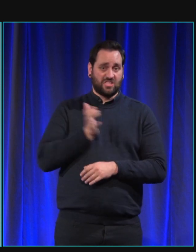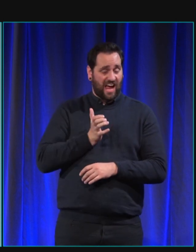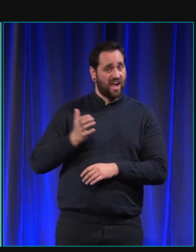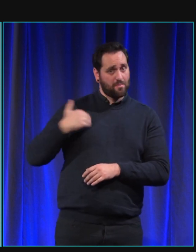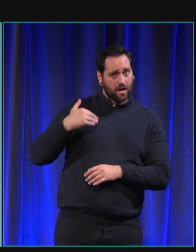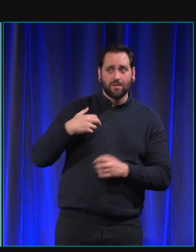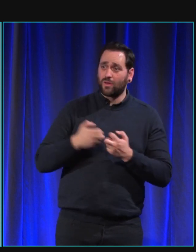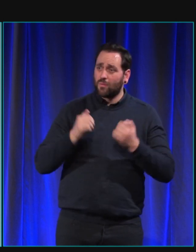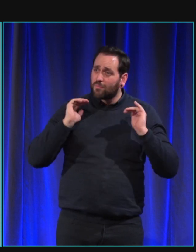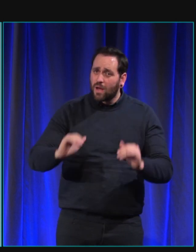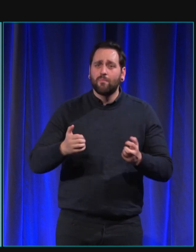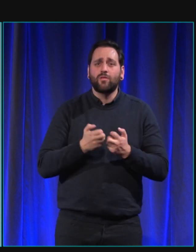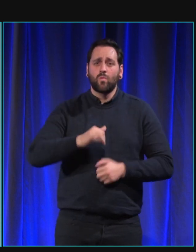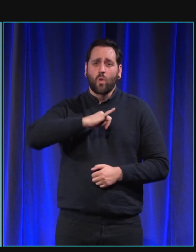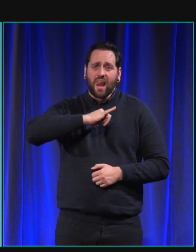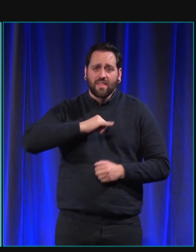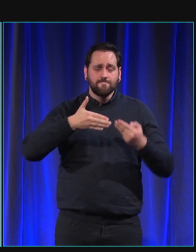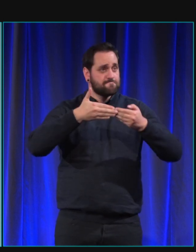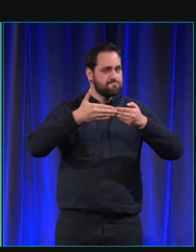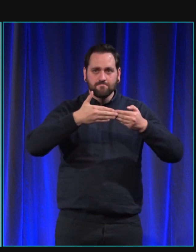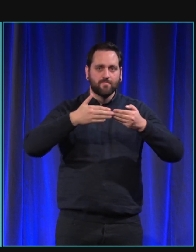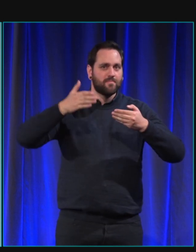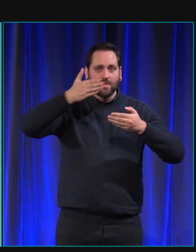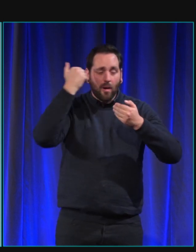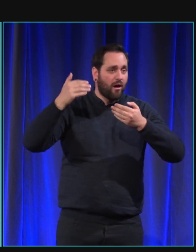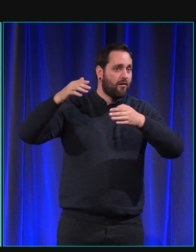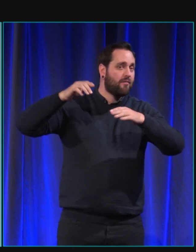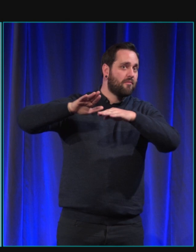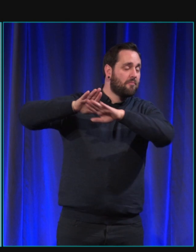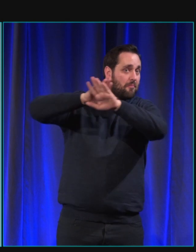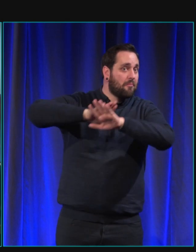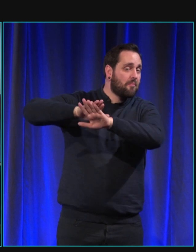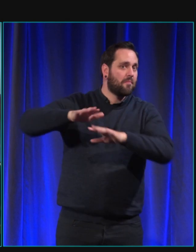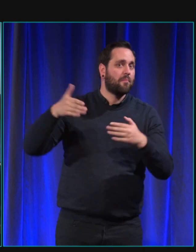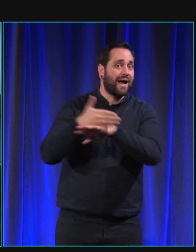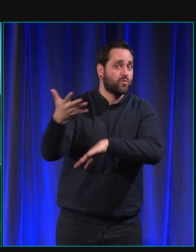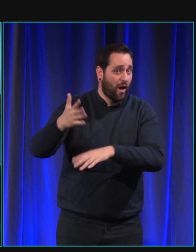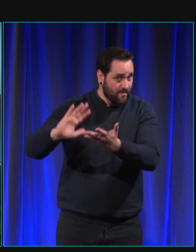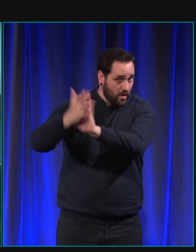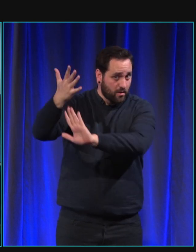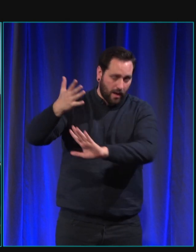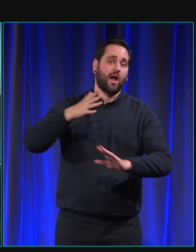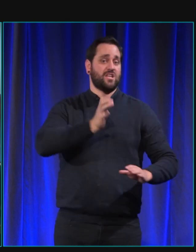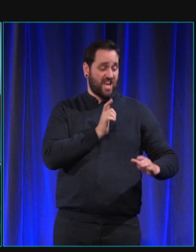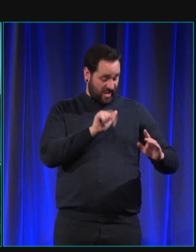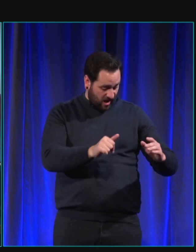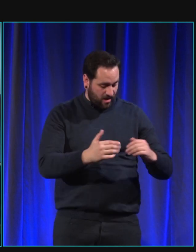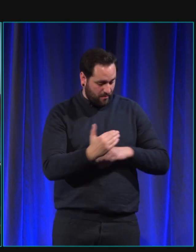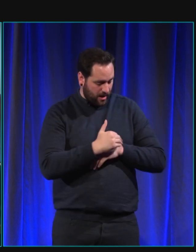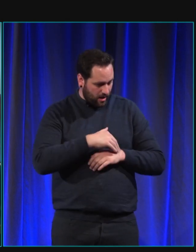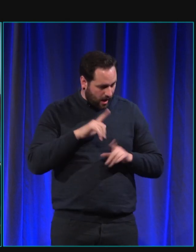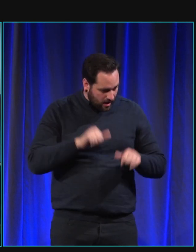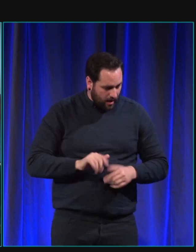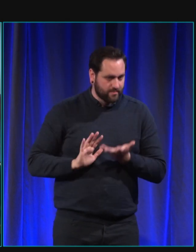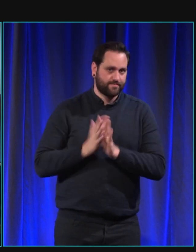vous êtes là, vous avez le chien et donc ça vous apporte un confort de vie. Vraiment. Donc c'est comme ça pour tous les sons du quotidien. En